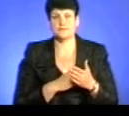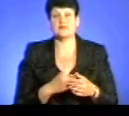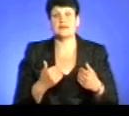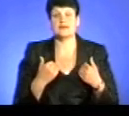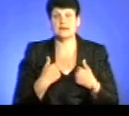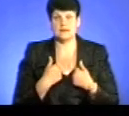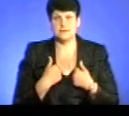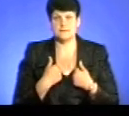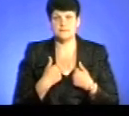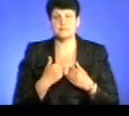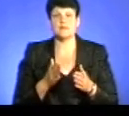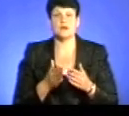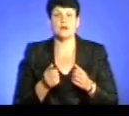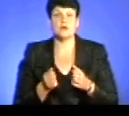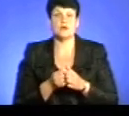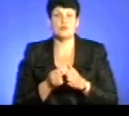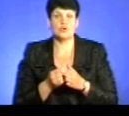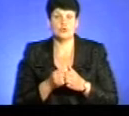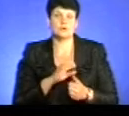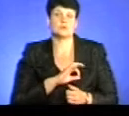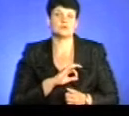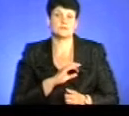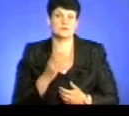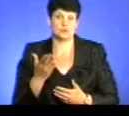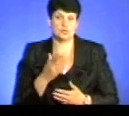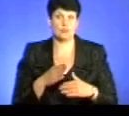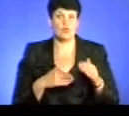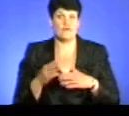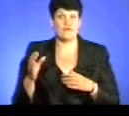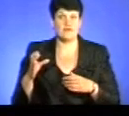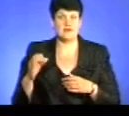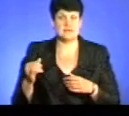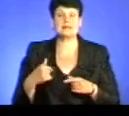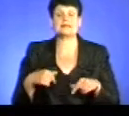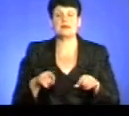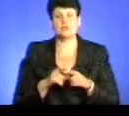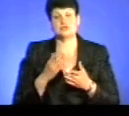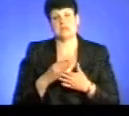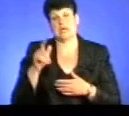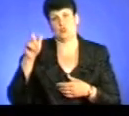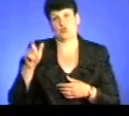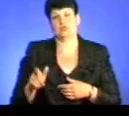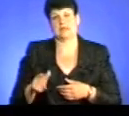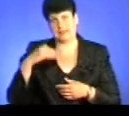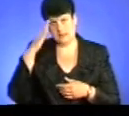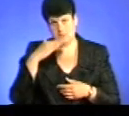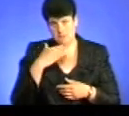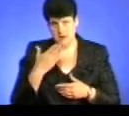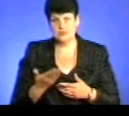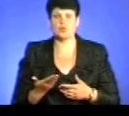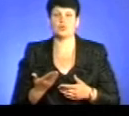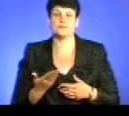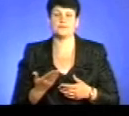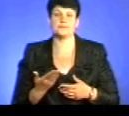я перед справничою професією, так? Також і людина, і батько. І